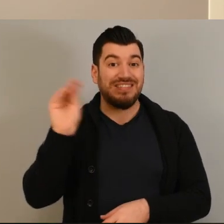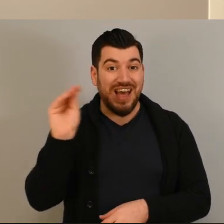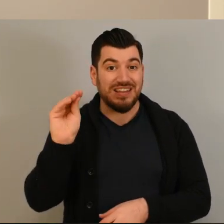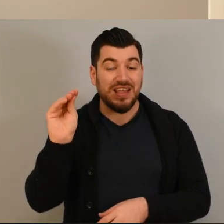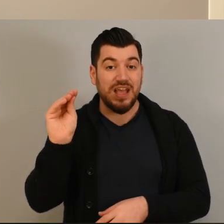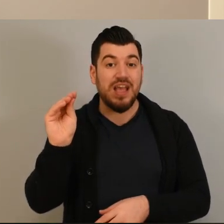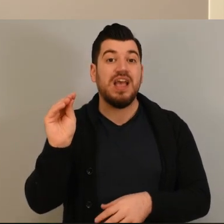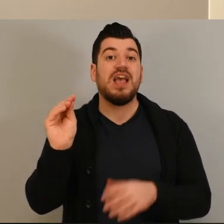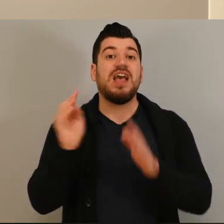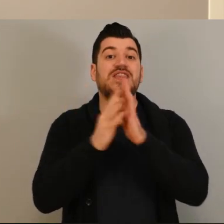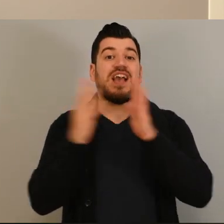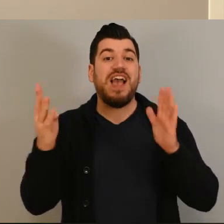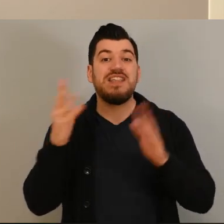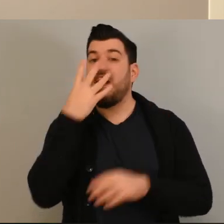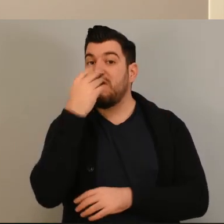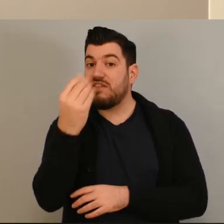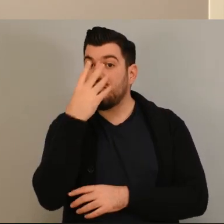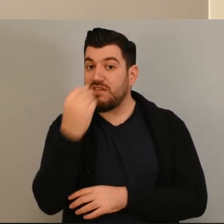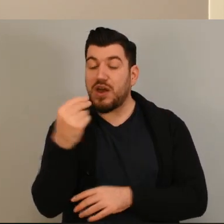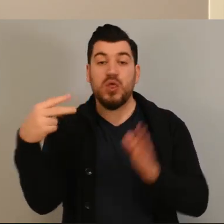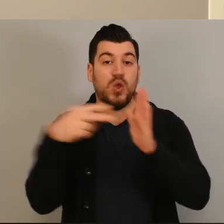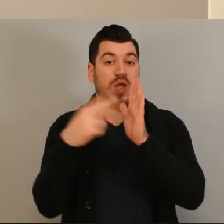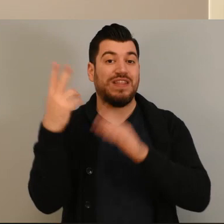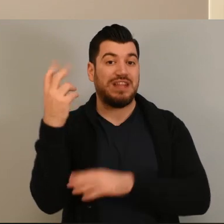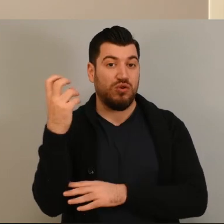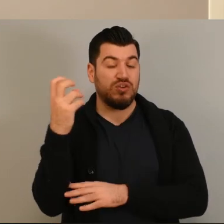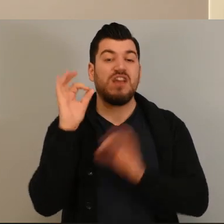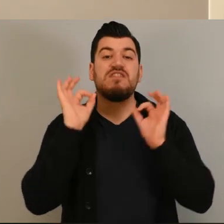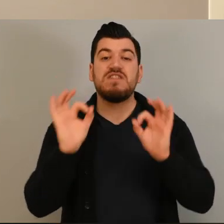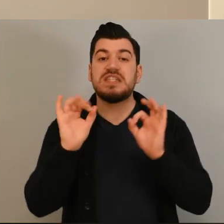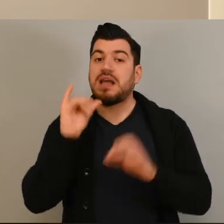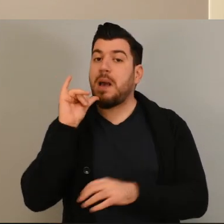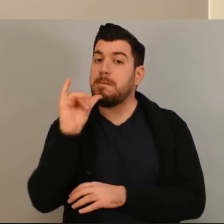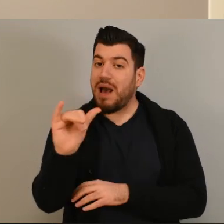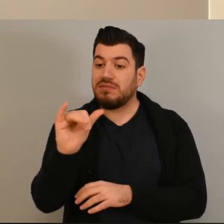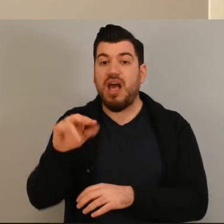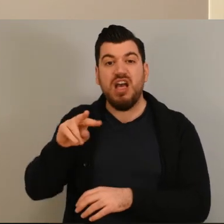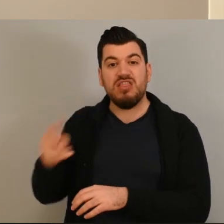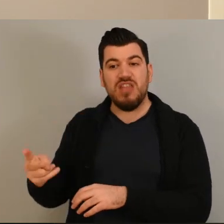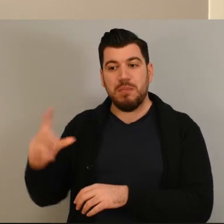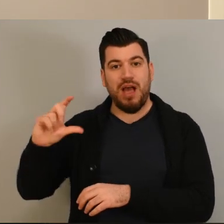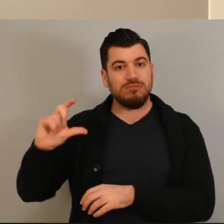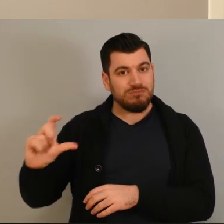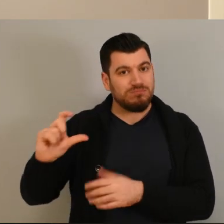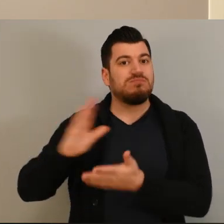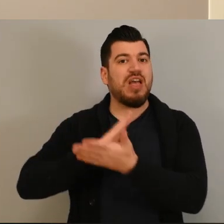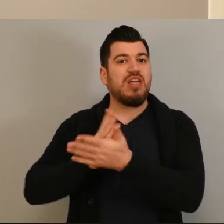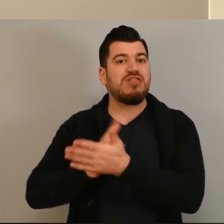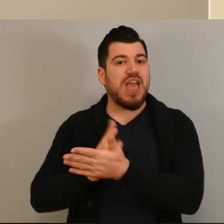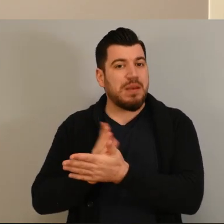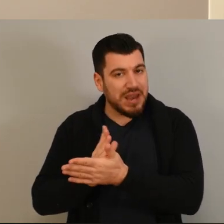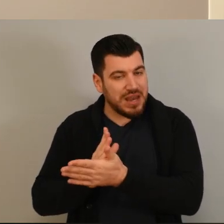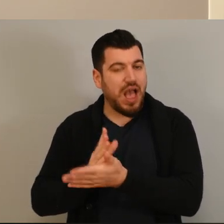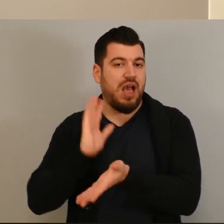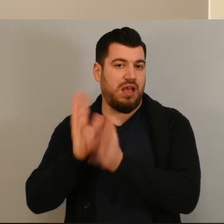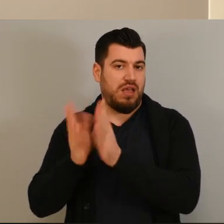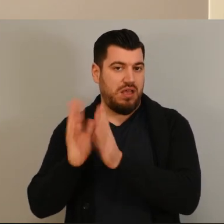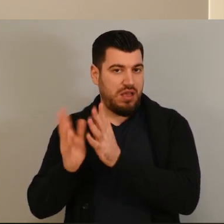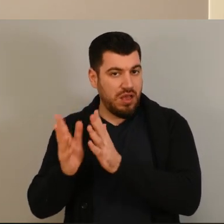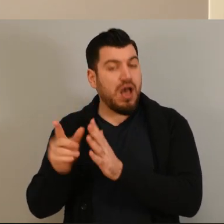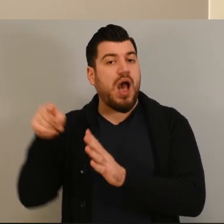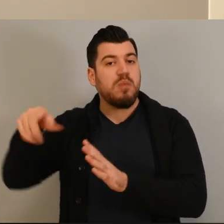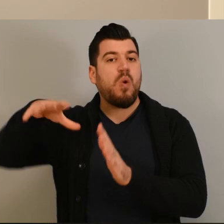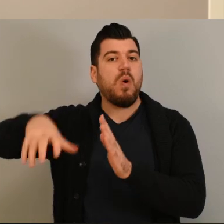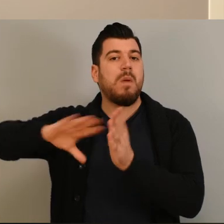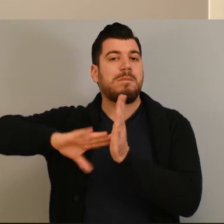2020, πάντα έχοντας τη βοήθεια της διερμηνείας στην ελληνική νοηματική γλώσσα από το